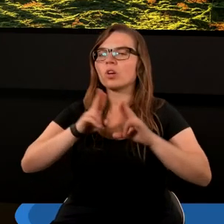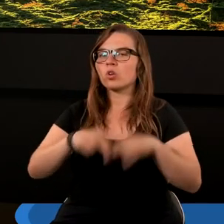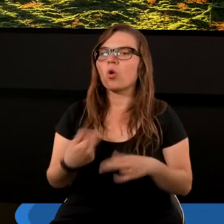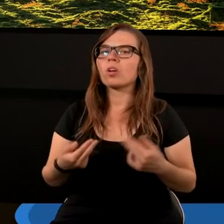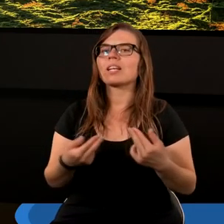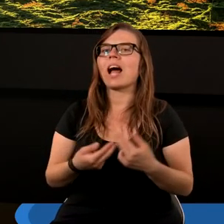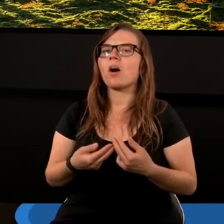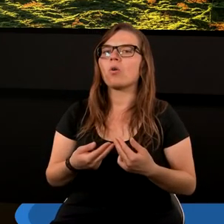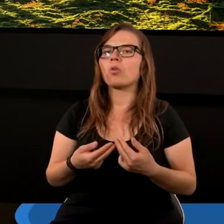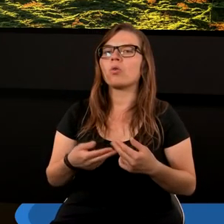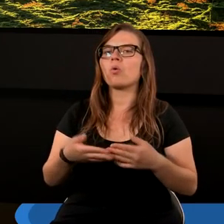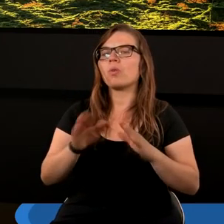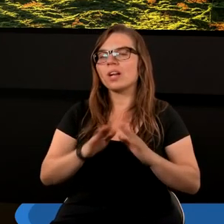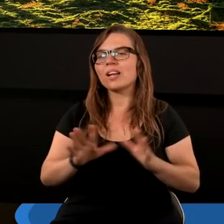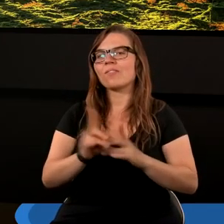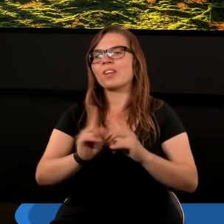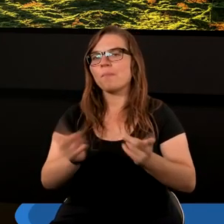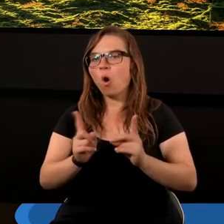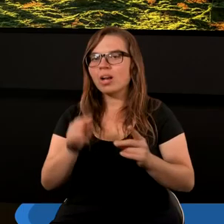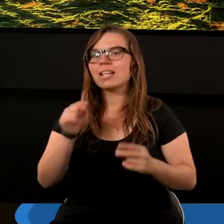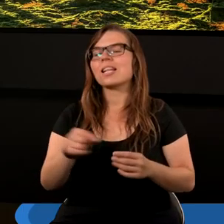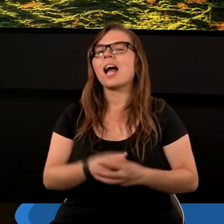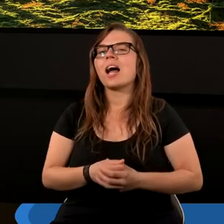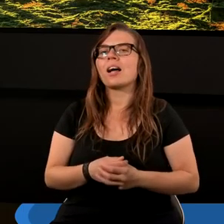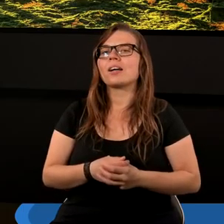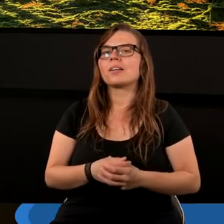ukryte, ukryte w symbolice,